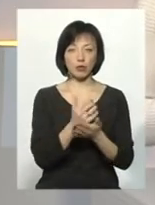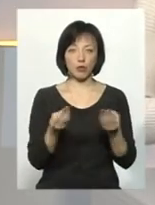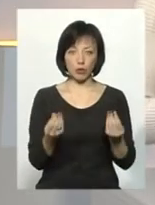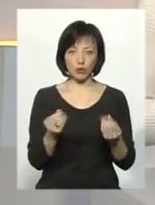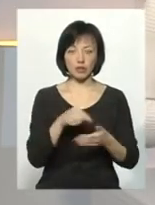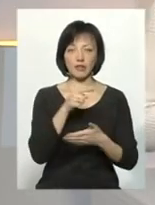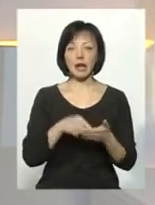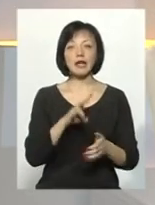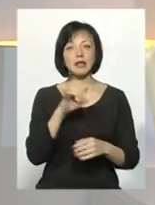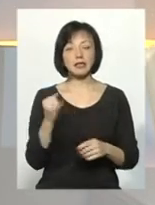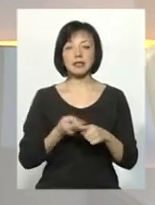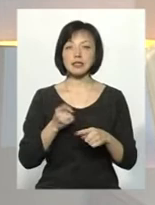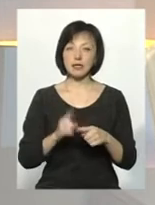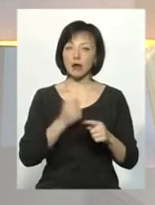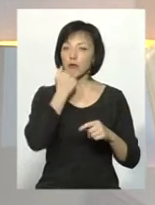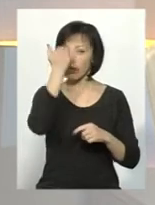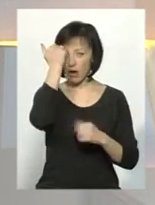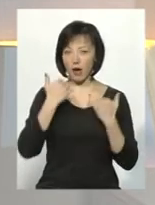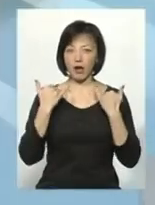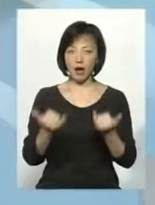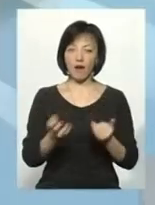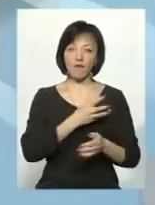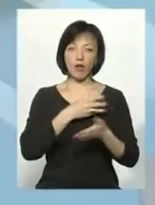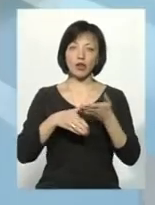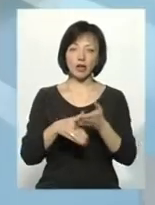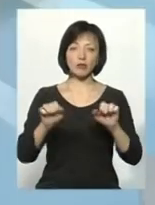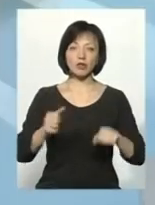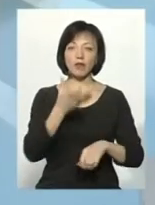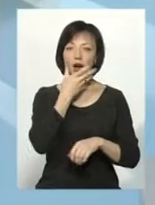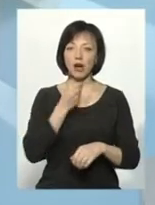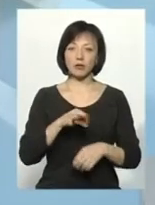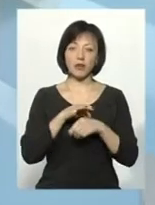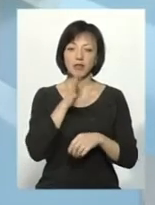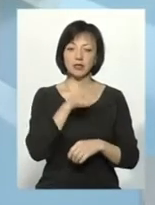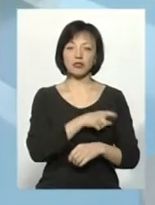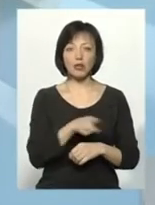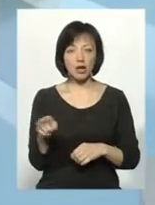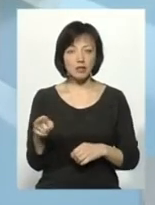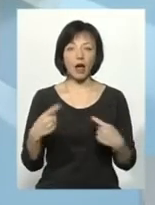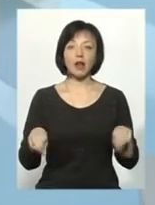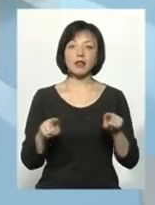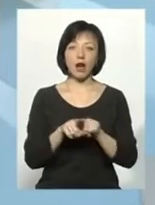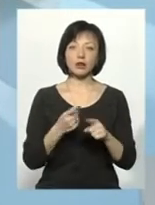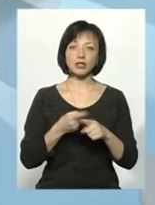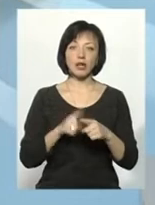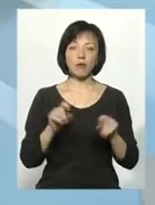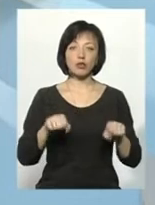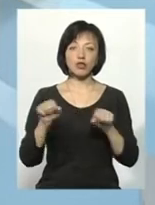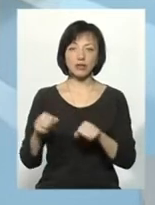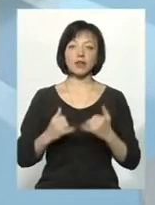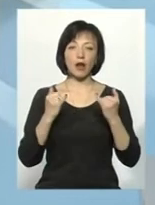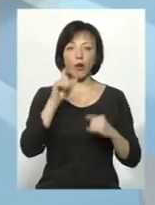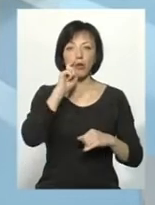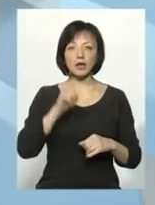коштів? Ні, це подяка для волонтерів, це можливість гарно провести час. Також це можливість для